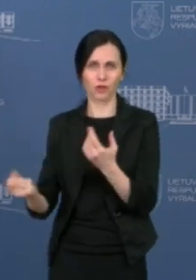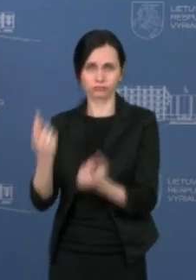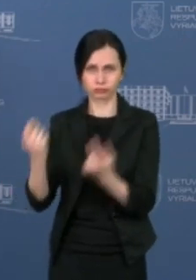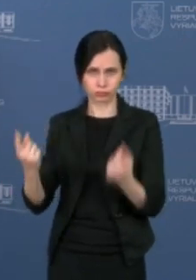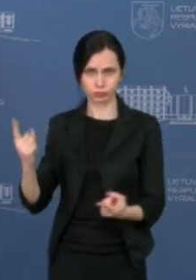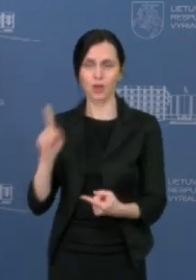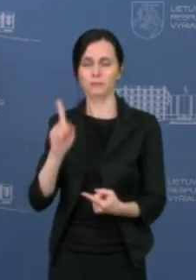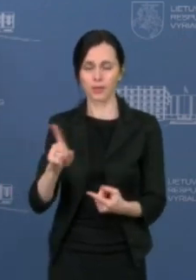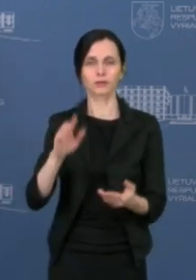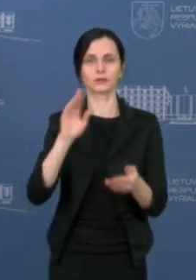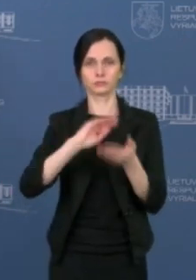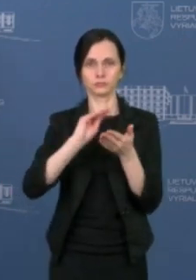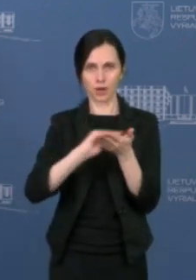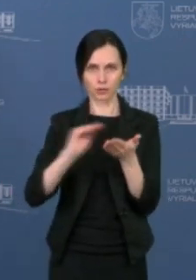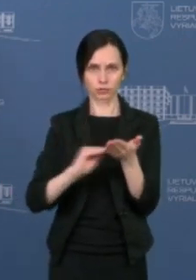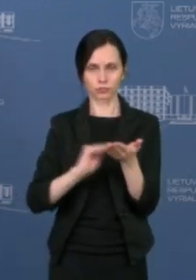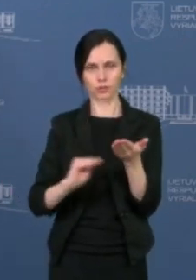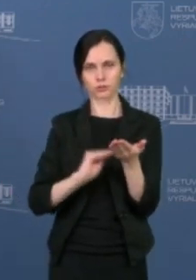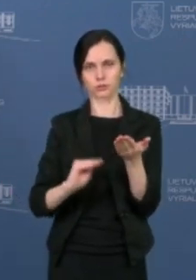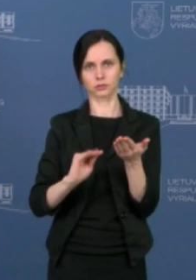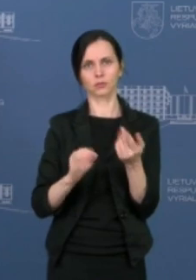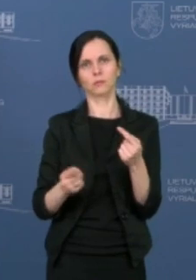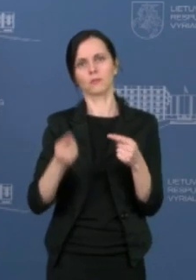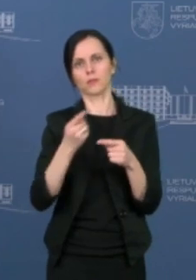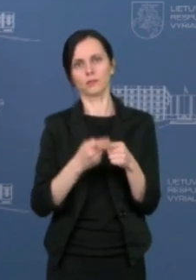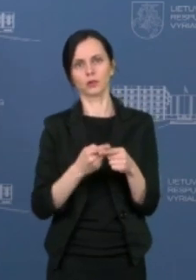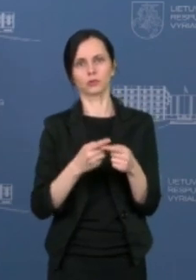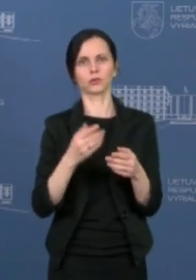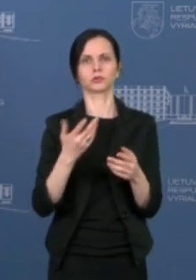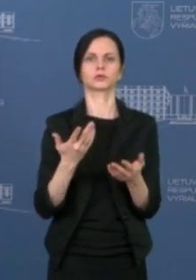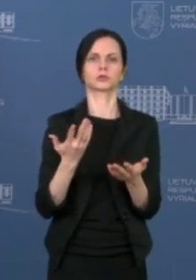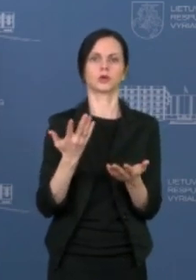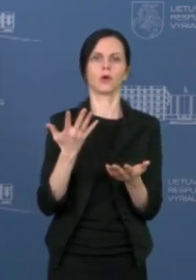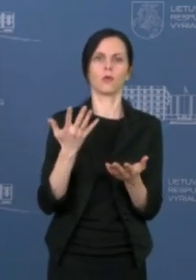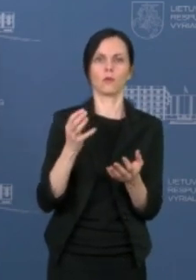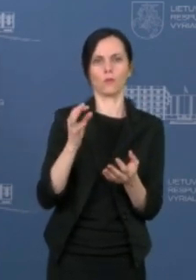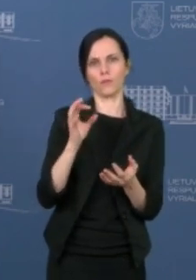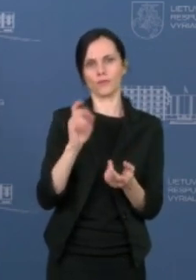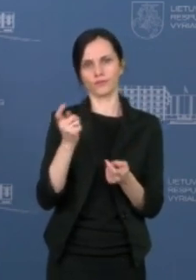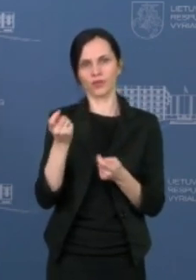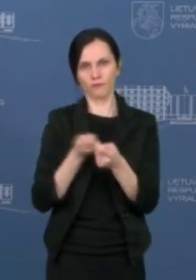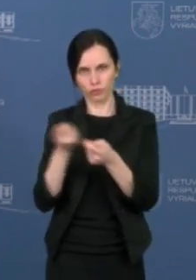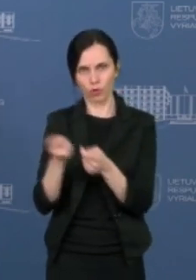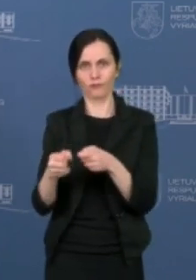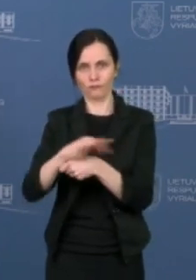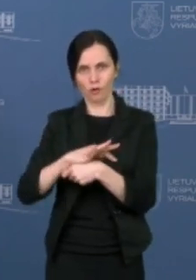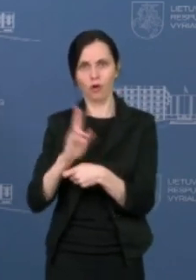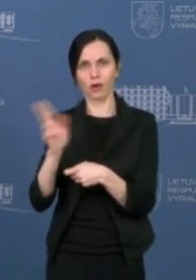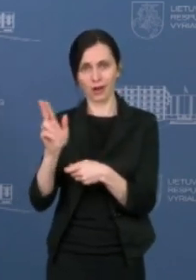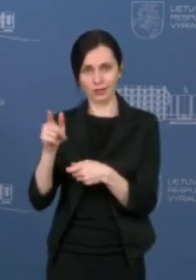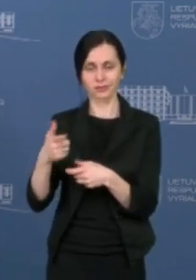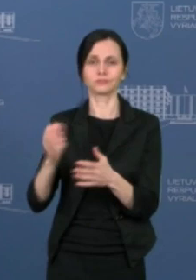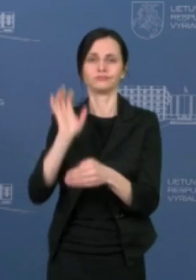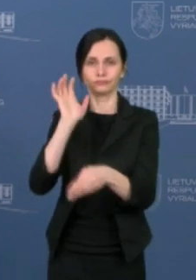rengiamas ir bus taip pat išleistas papildomas operacijų įvadovo detalesnis išaiškinimas, kurį mes